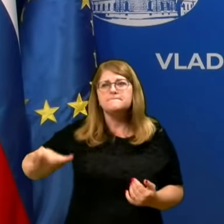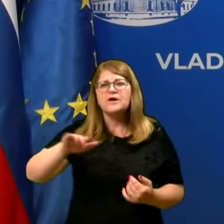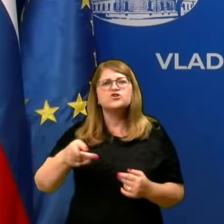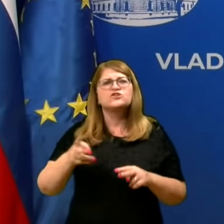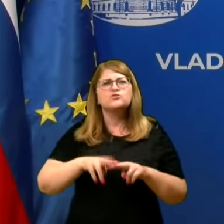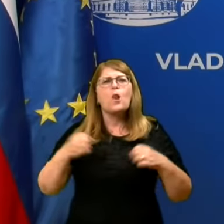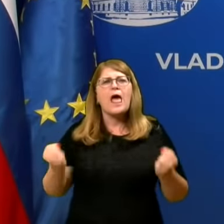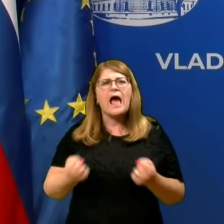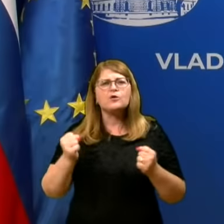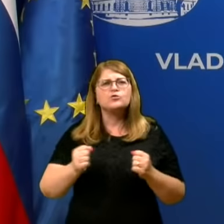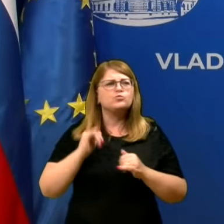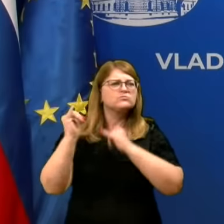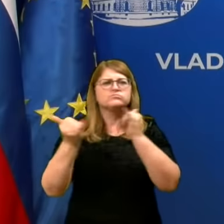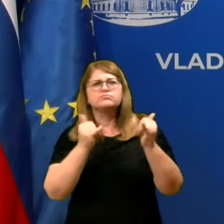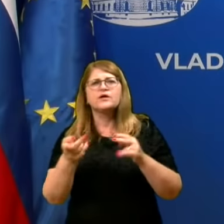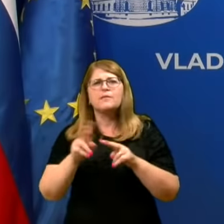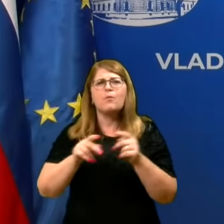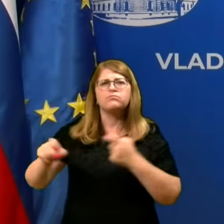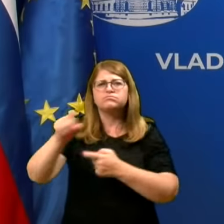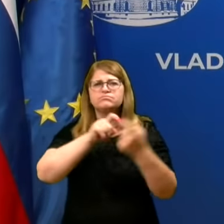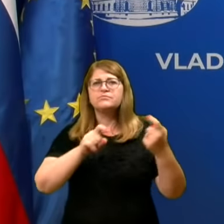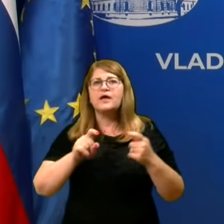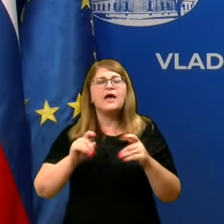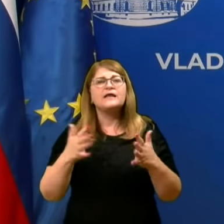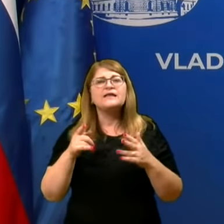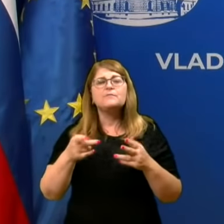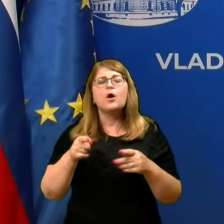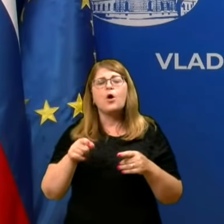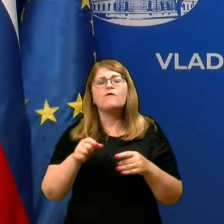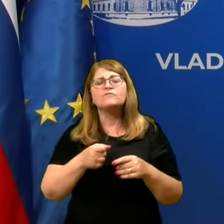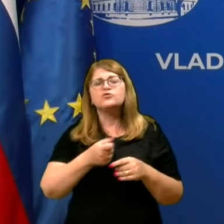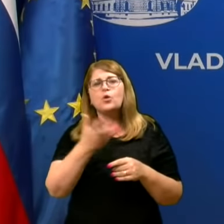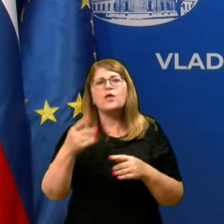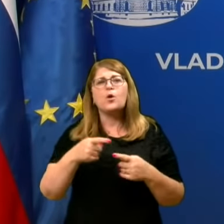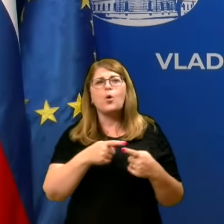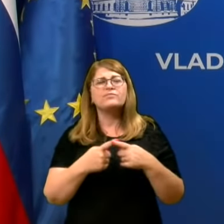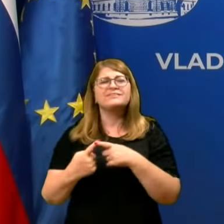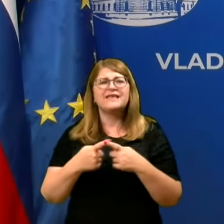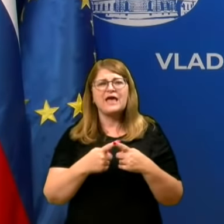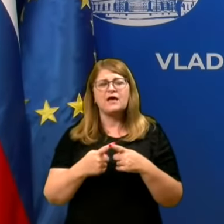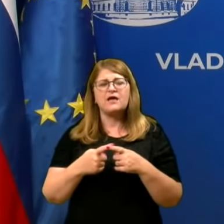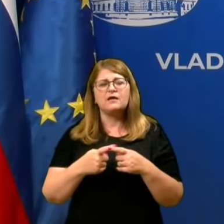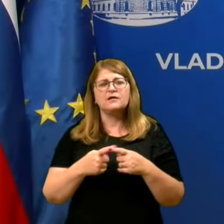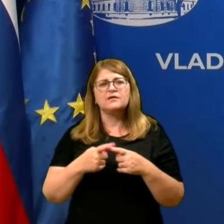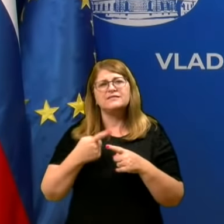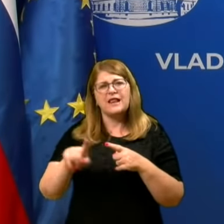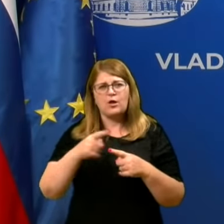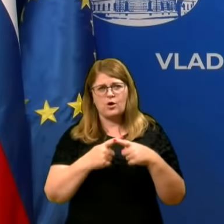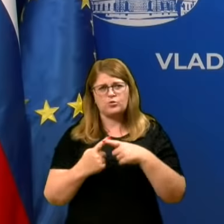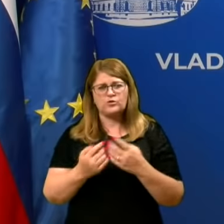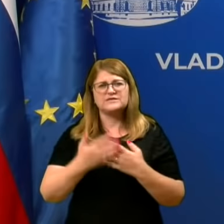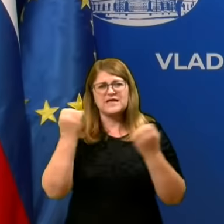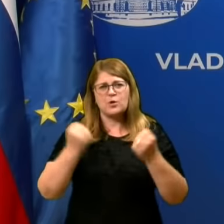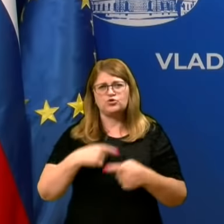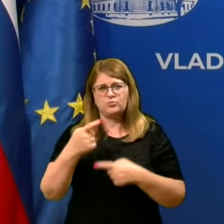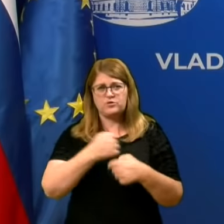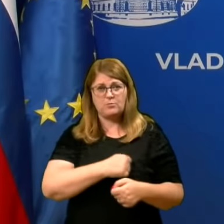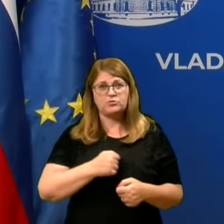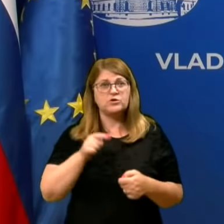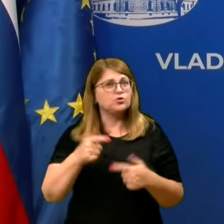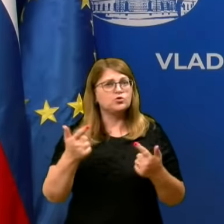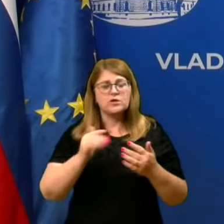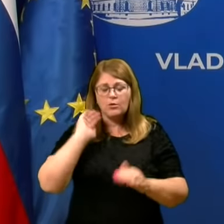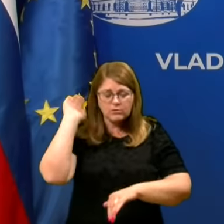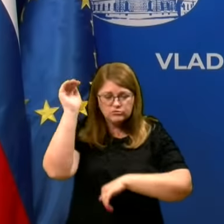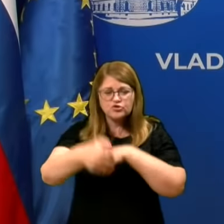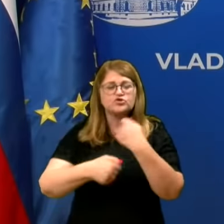ko je bolj aktivna, ki bolj potuje in pravzaprav nima te dejavni kot veganja za resen potek, za hujši potek bolezni. Vendar se to lahko čez noc